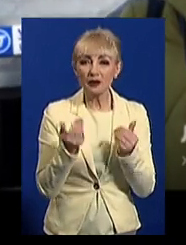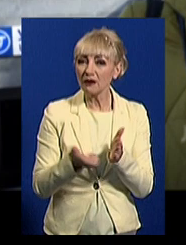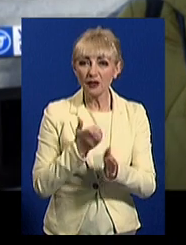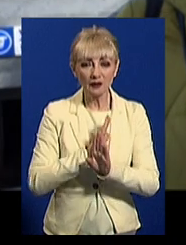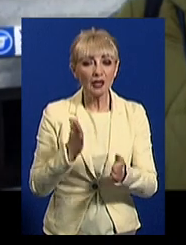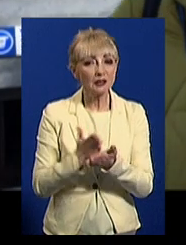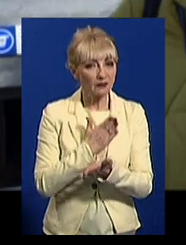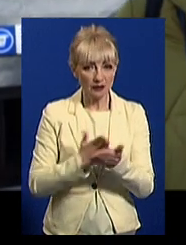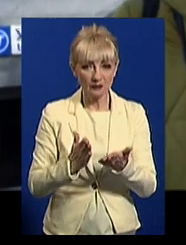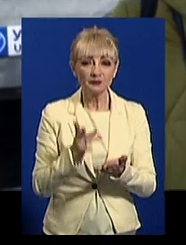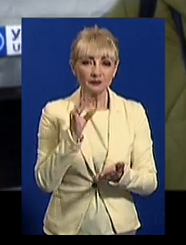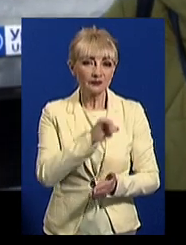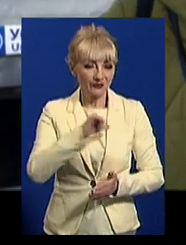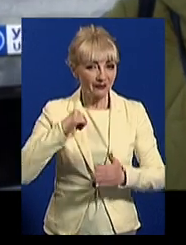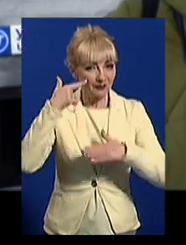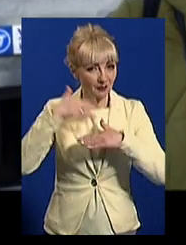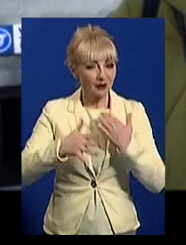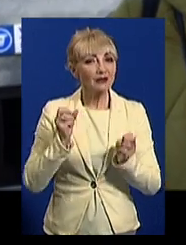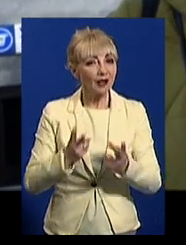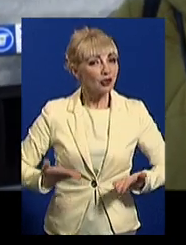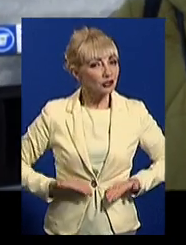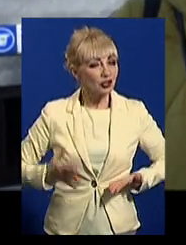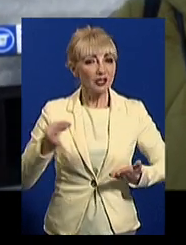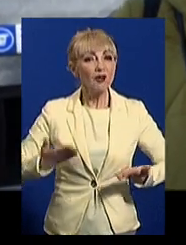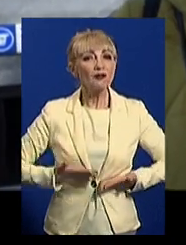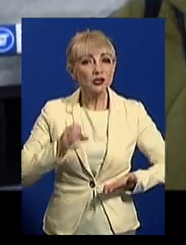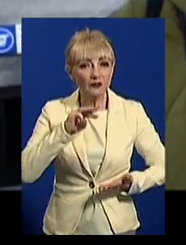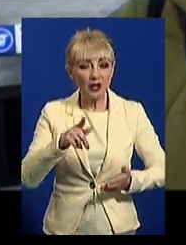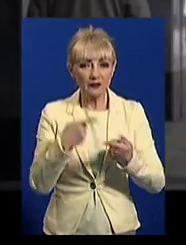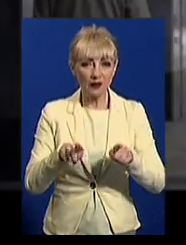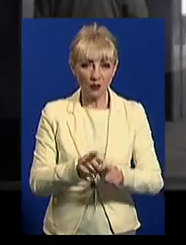вистачає зовсім. Ну, самі розумієте, як жити і виживати в такий момент.